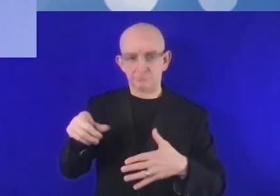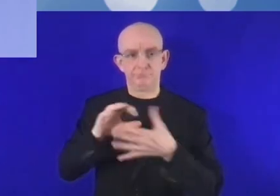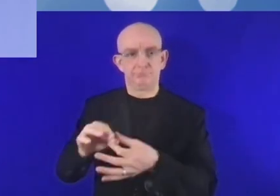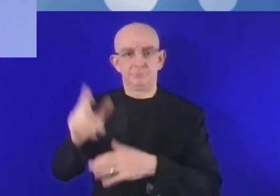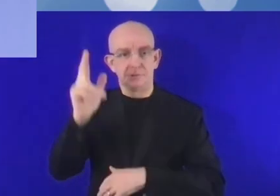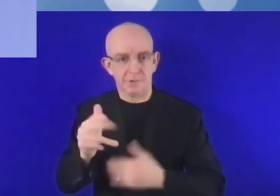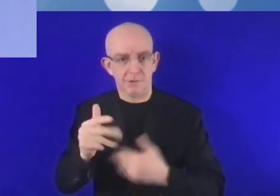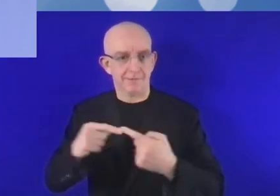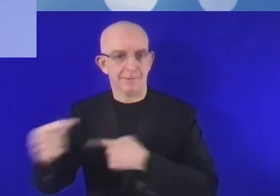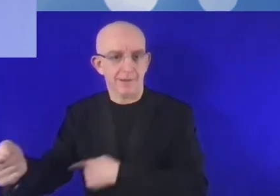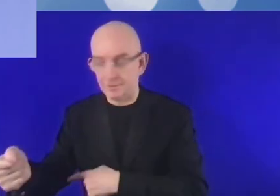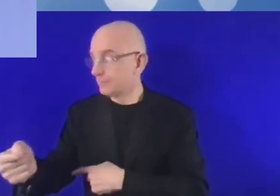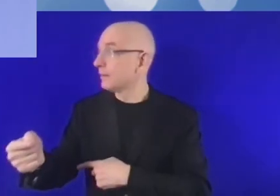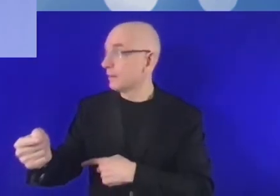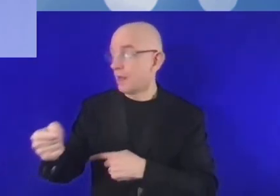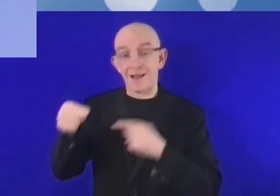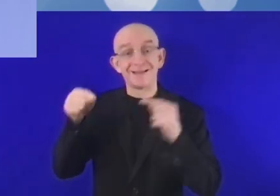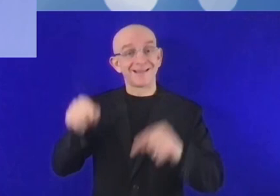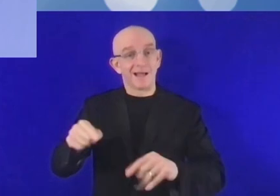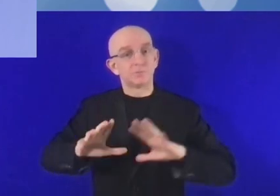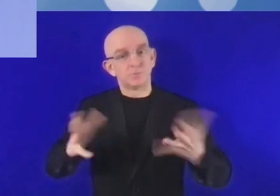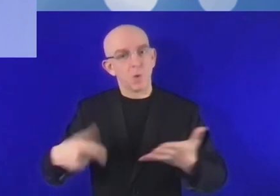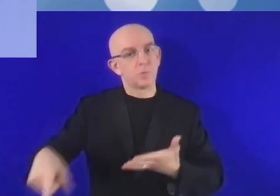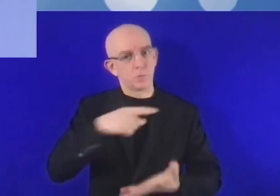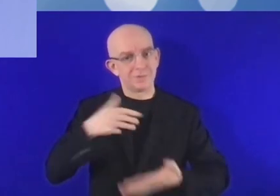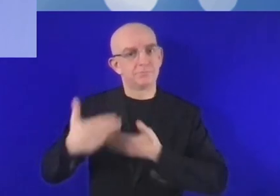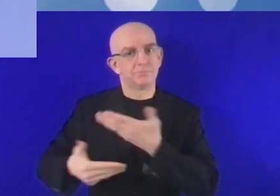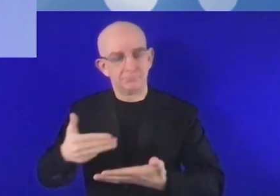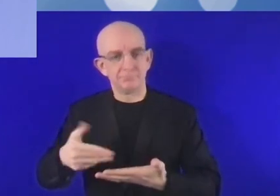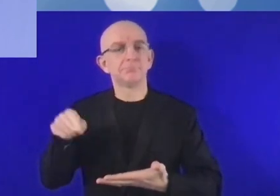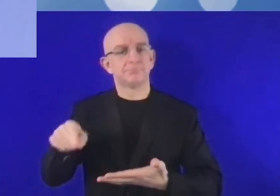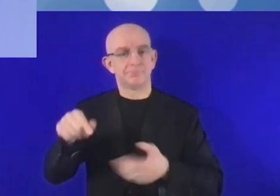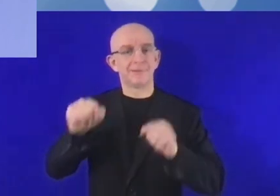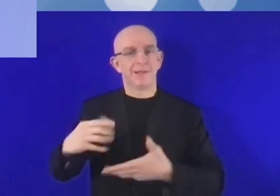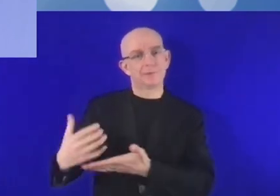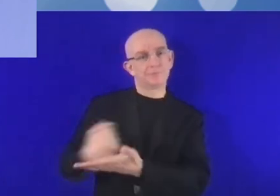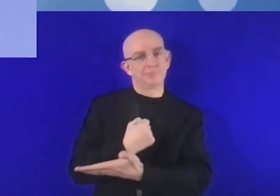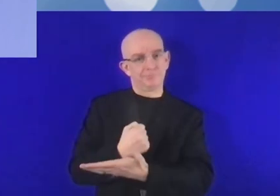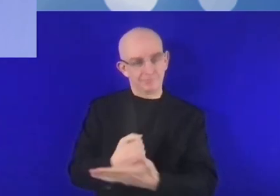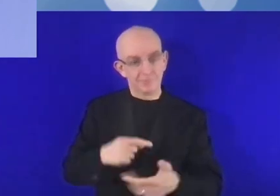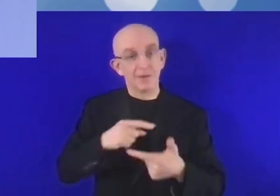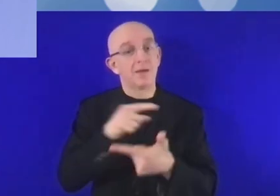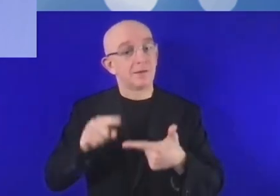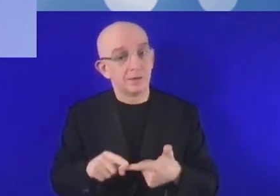les gens qu'il faut soutenir. Dans les pays en développement, comme l'Ethiopie en fait partie,